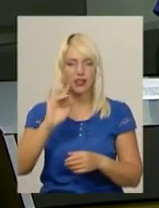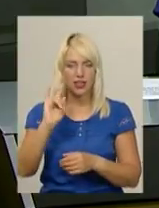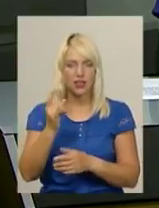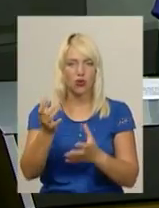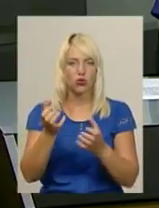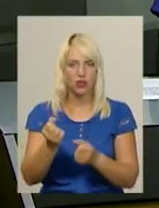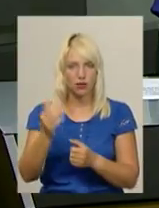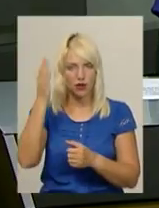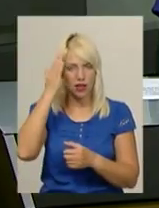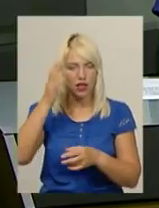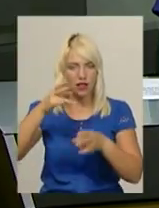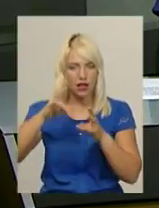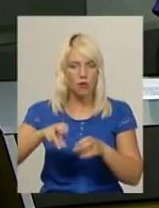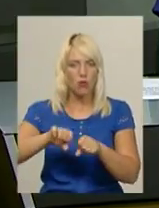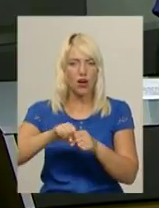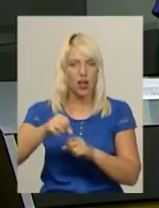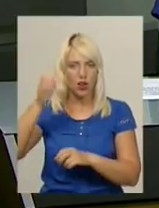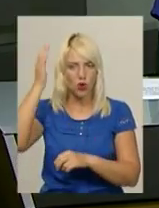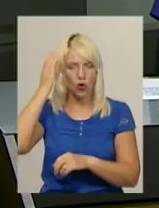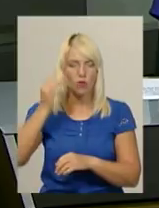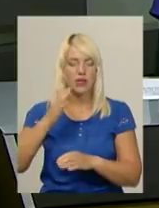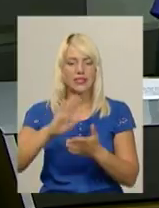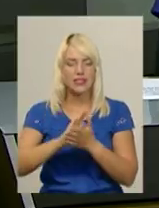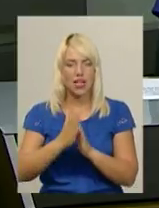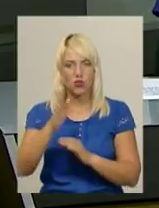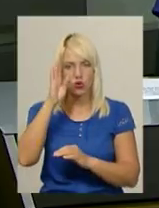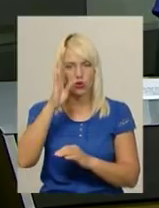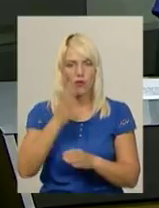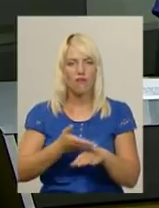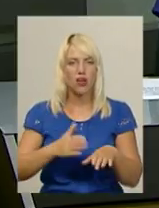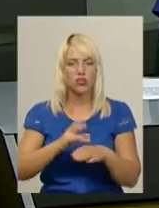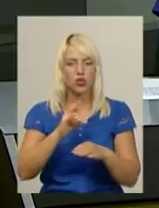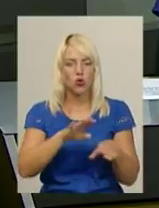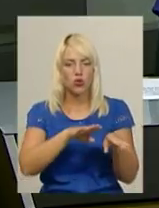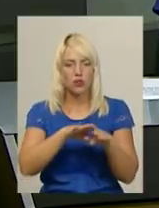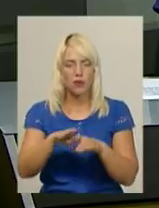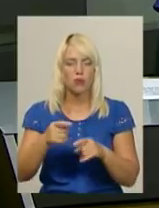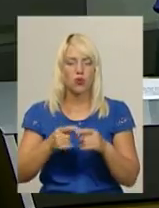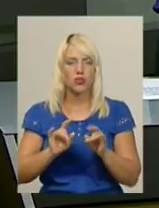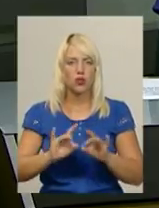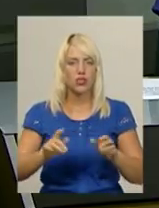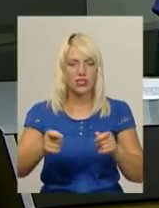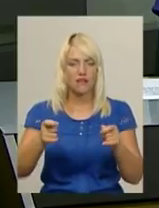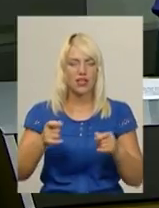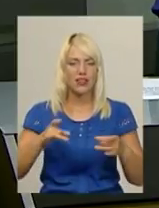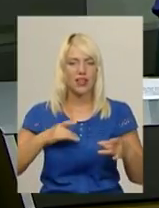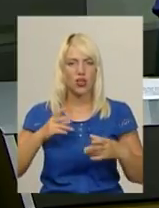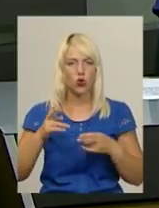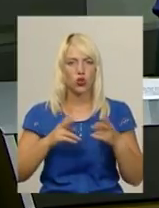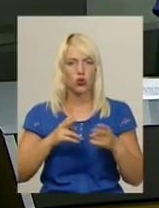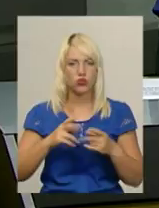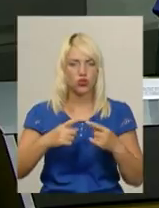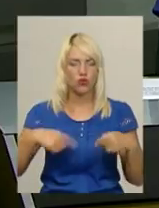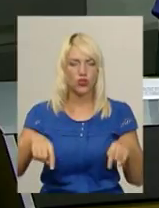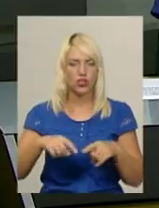та перелом черепа. Стан хлопчика важкий, проте стабільний. Про це розповів завідуючий нерохіологічного відділення Хмельницької обласної